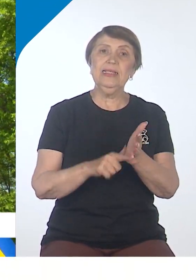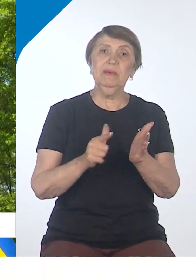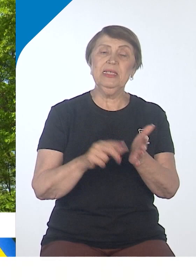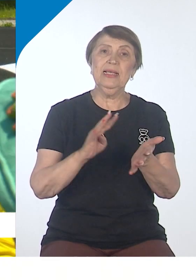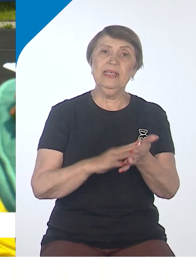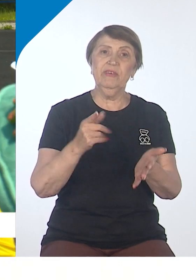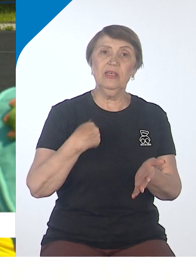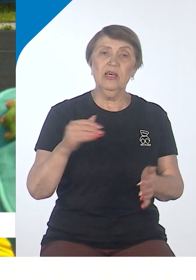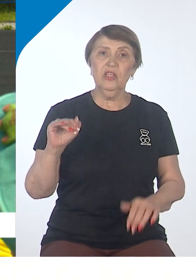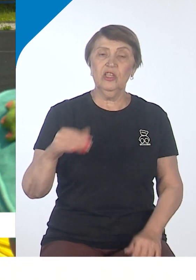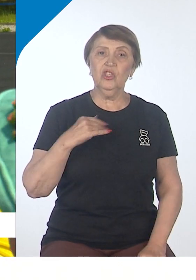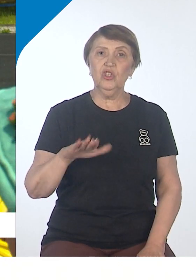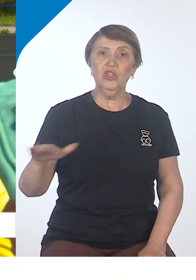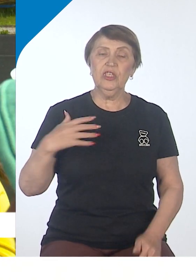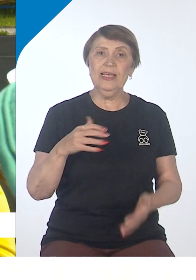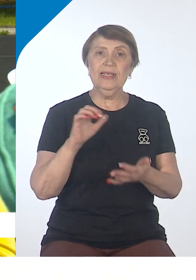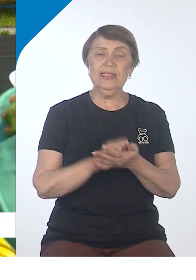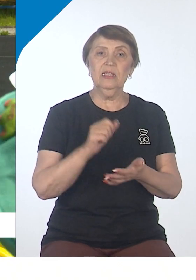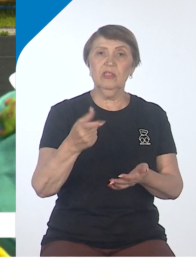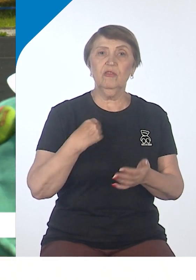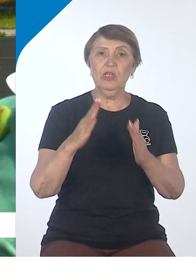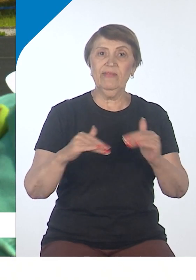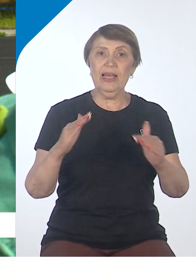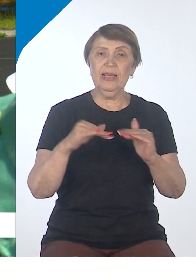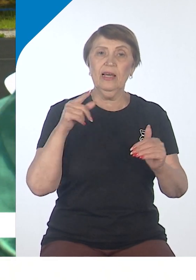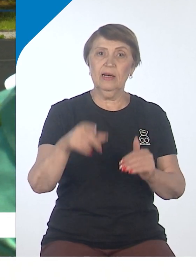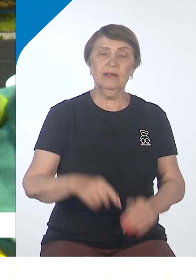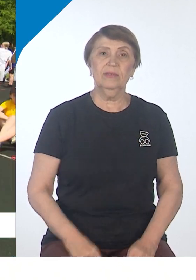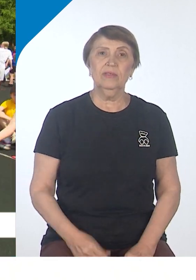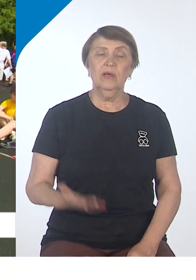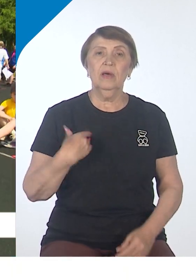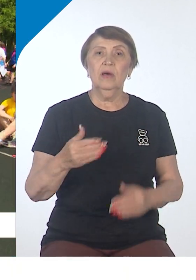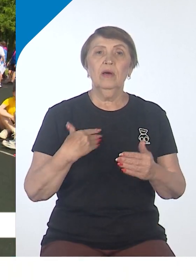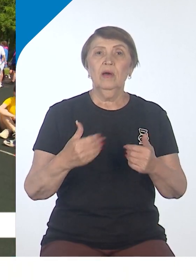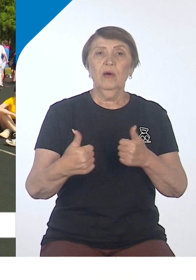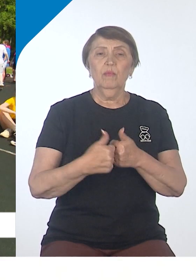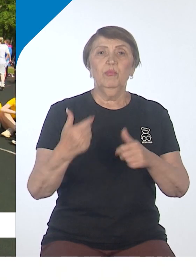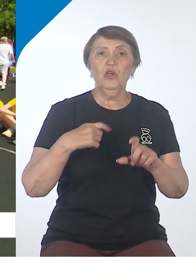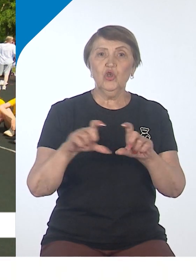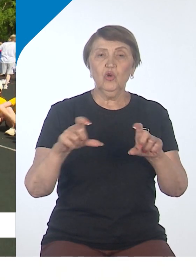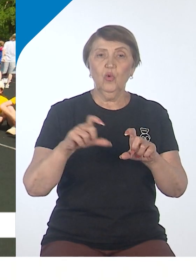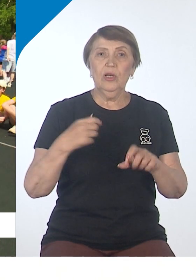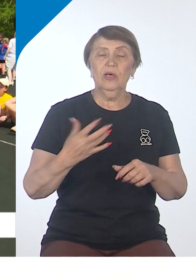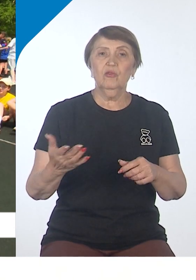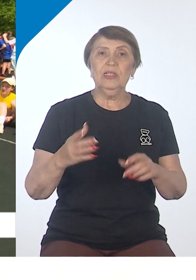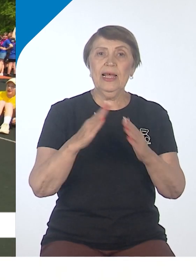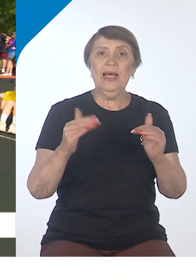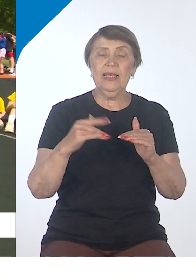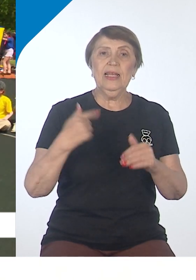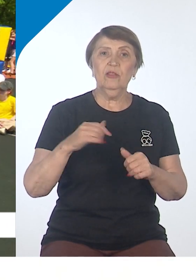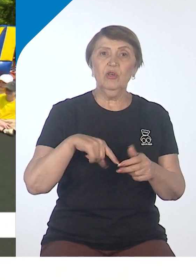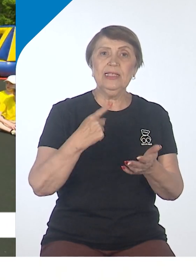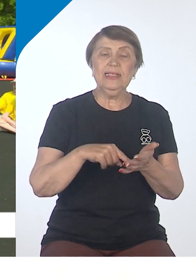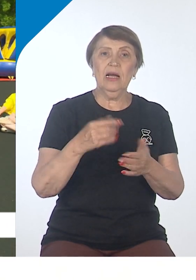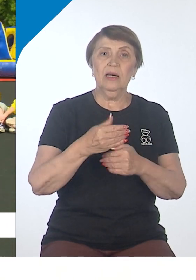тысяч детей занято у нас в лагерях. Лагеря пришкольные, лагеря загородные, труда и отдыха,